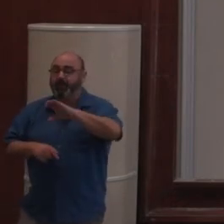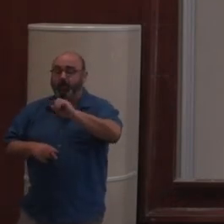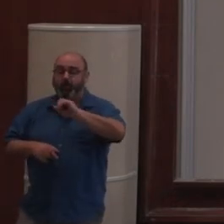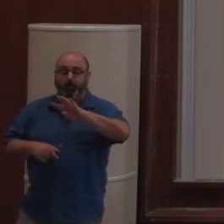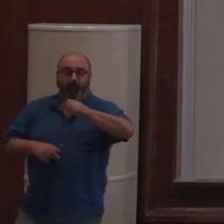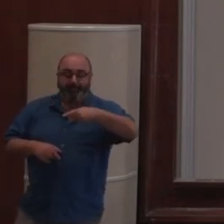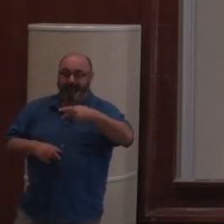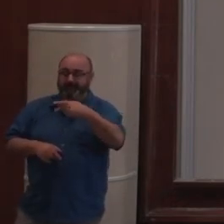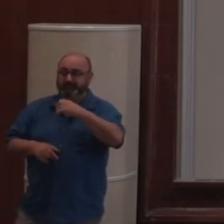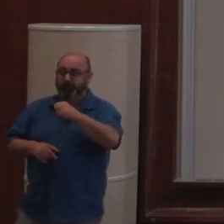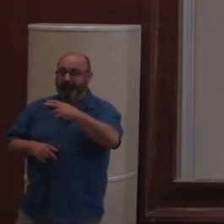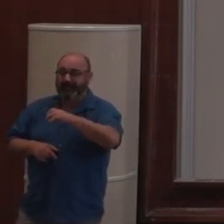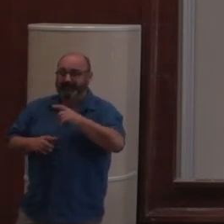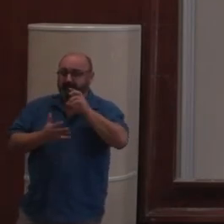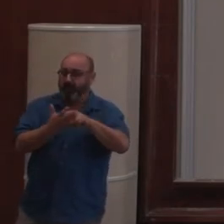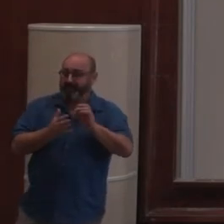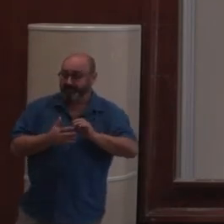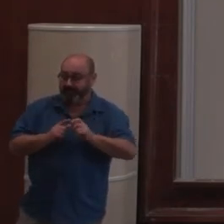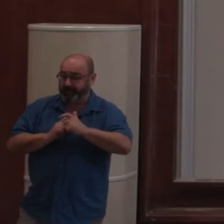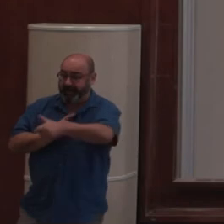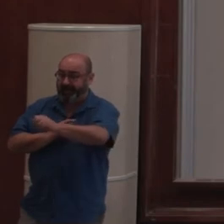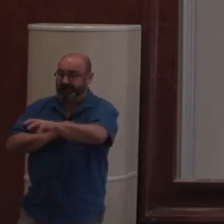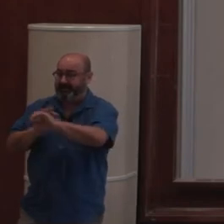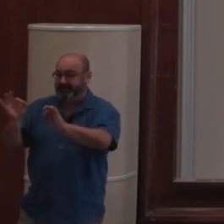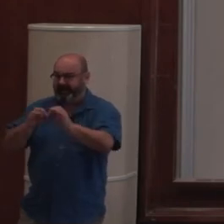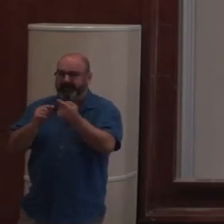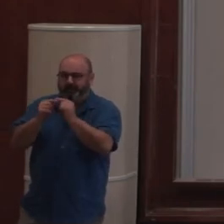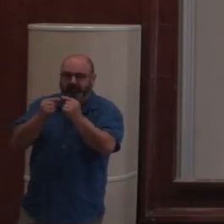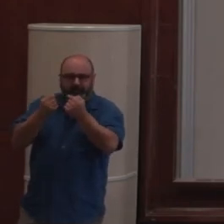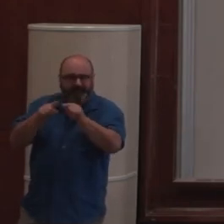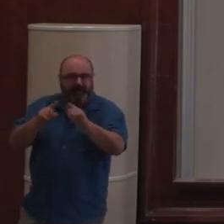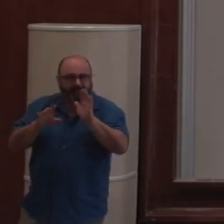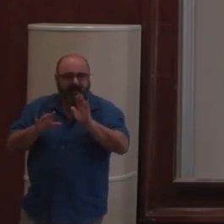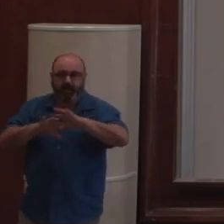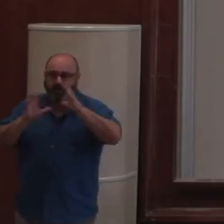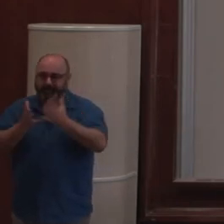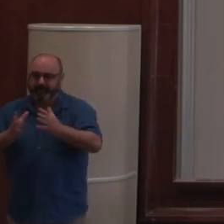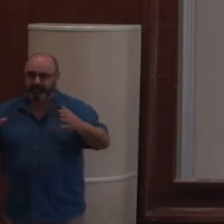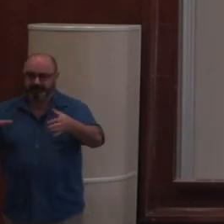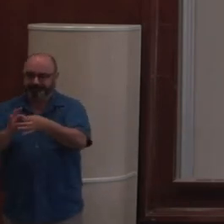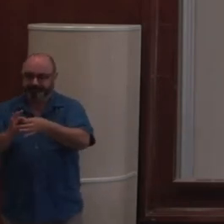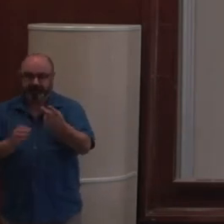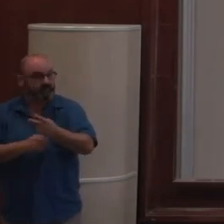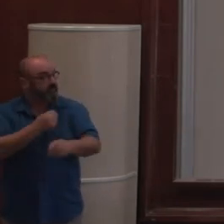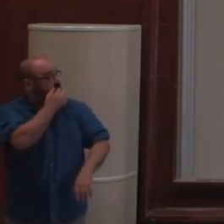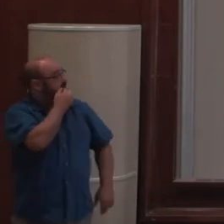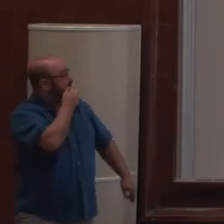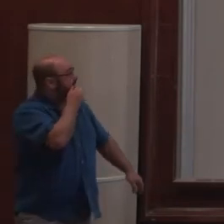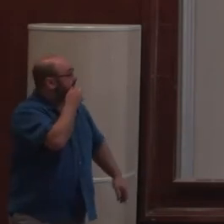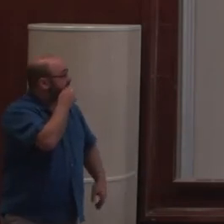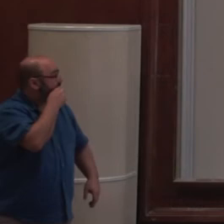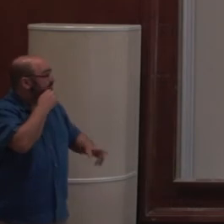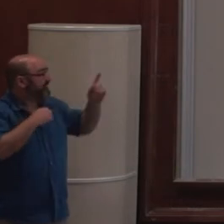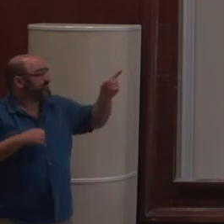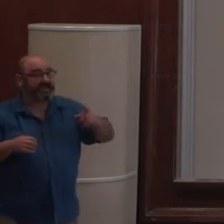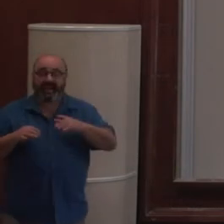sur Plone, donc il n a pas l'API pour faire le WebSocket. Bien entendu, il a deux, trois différences. Mais c'est quand même un contrat commun. Donc, ça, c'est intéressant parce que cette